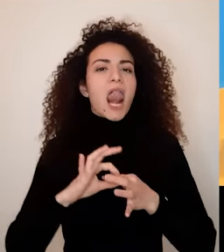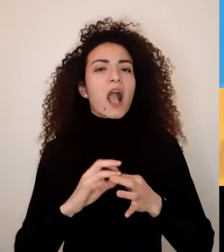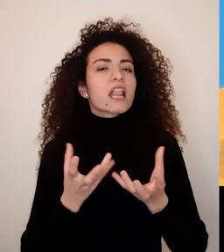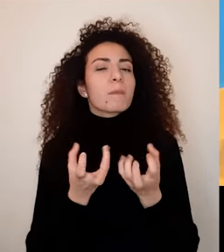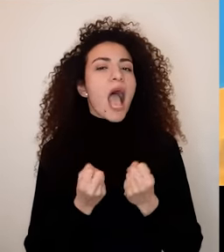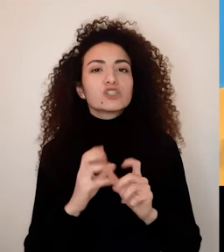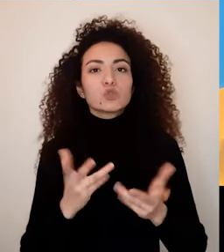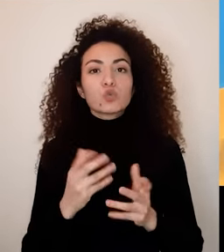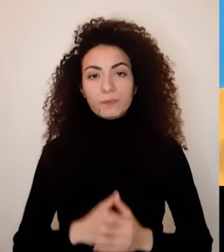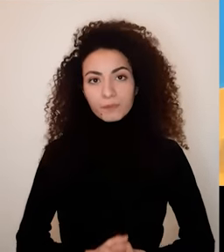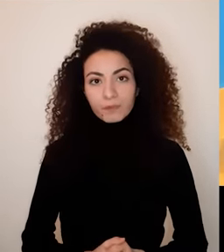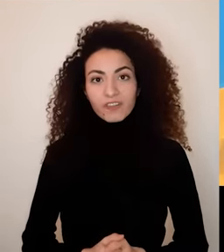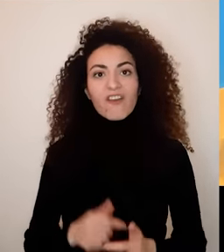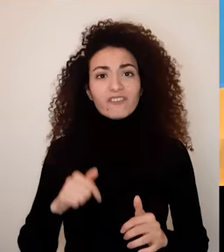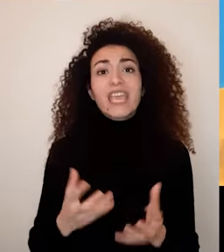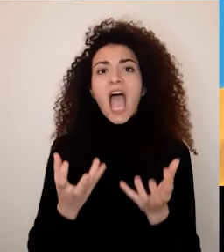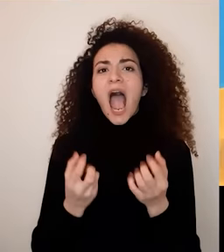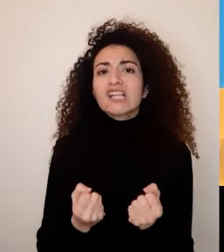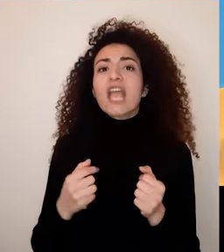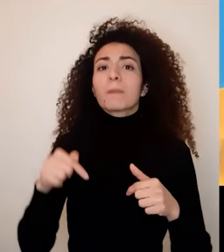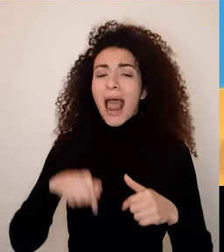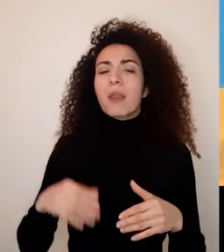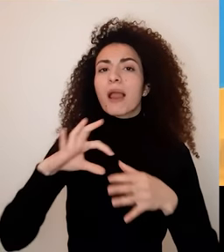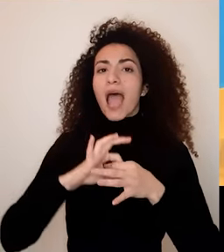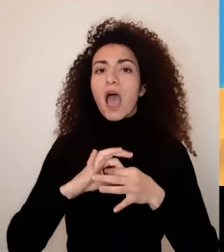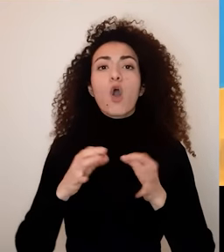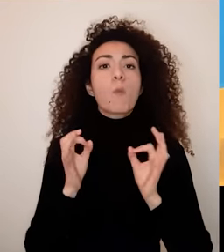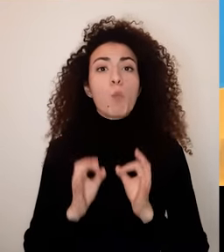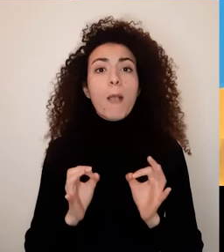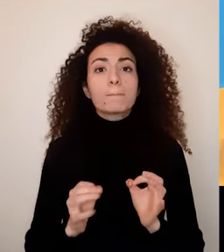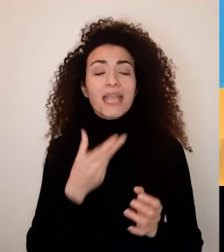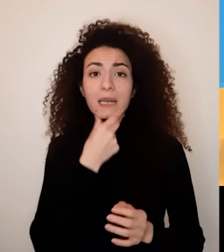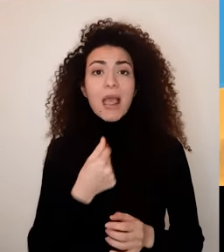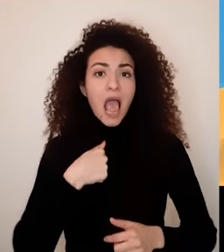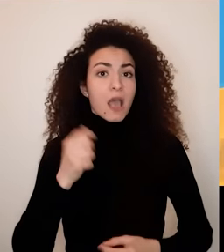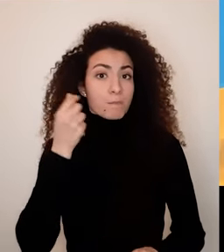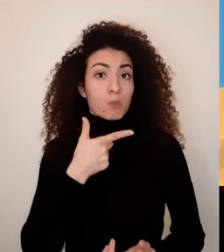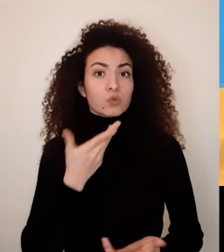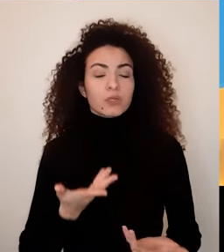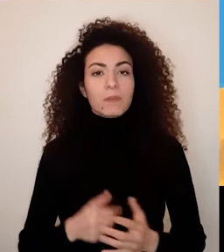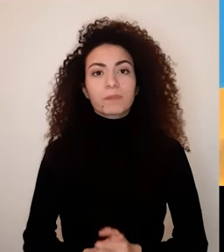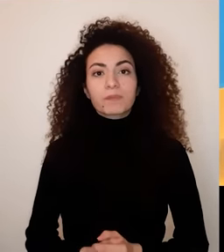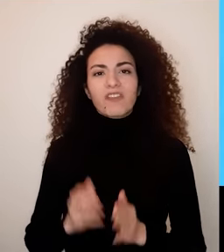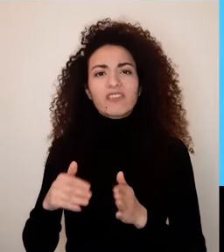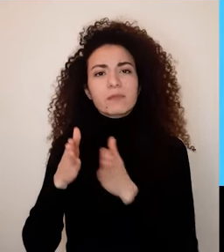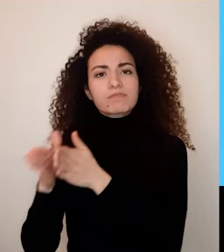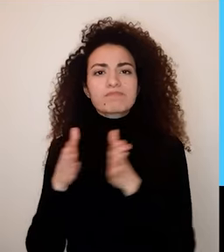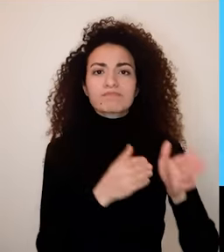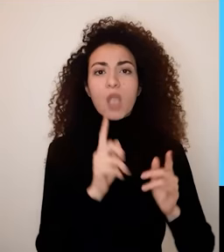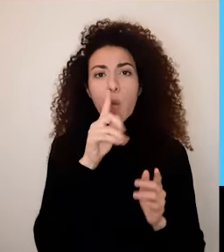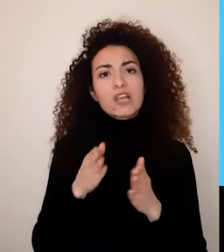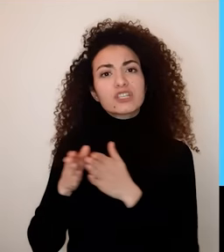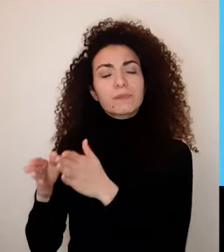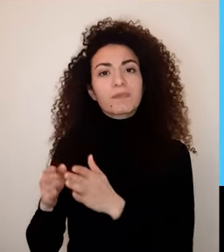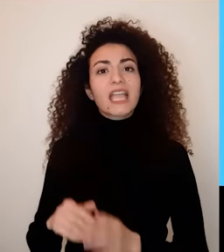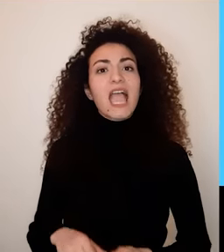التناغم على مستوى الحاجات العلائقية الحاجات العلائقية هي مكون أساسة لسعادة وتوازن الشخصي رح نركز